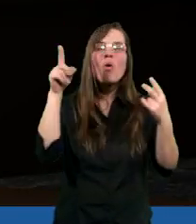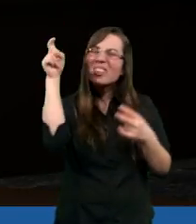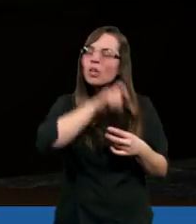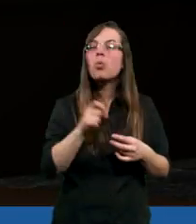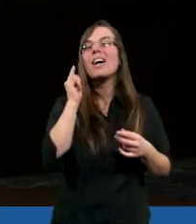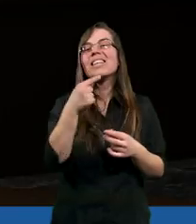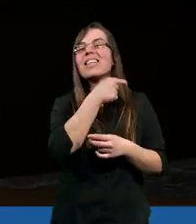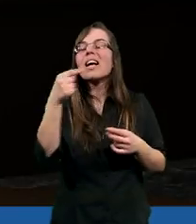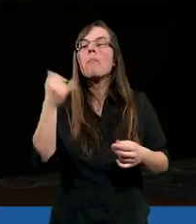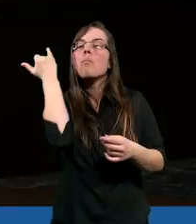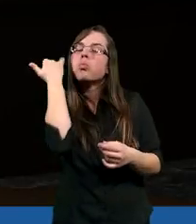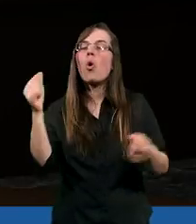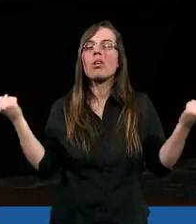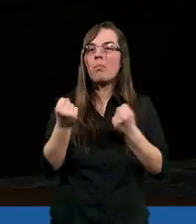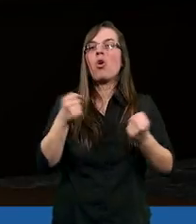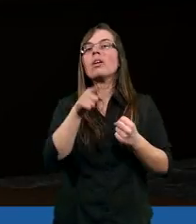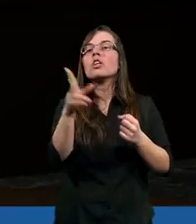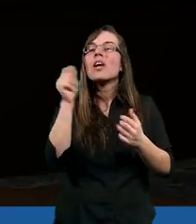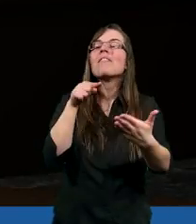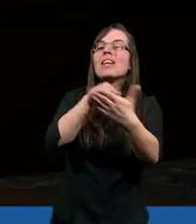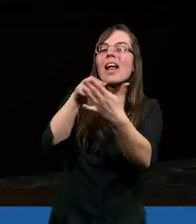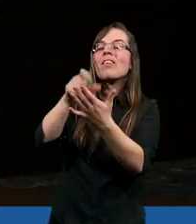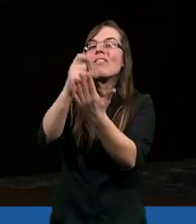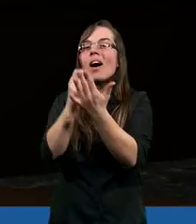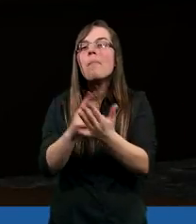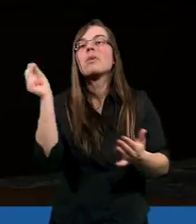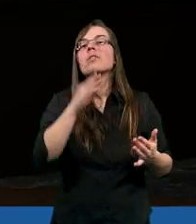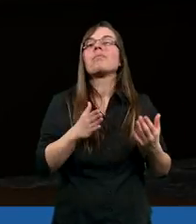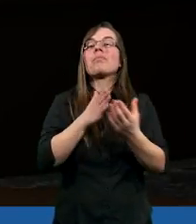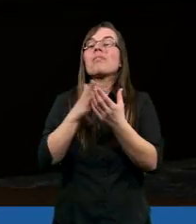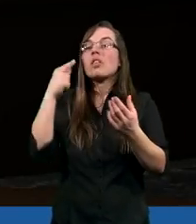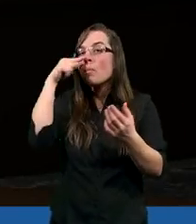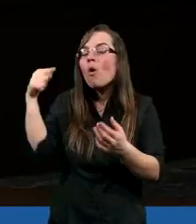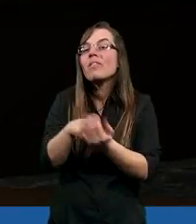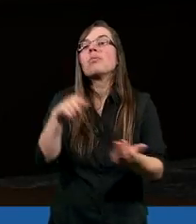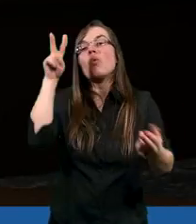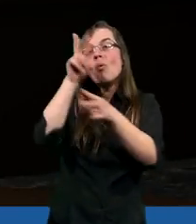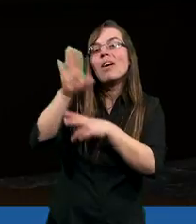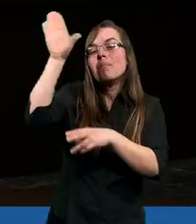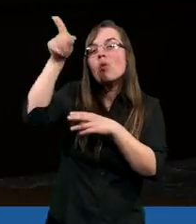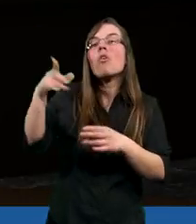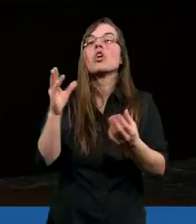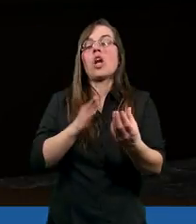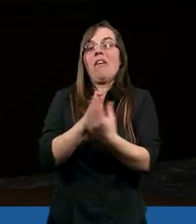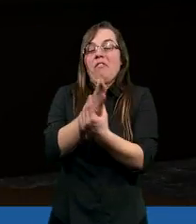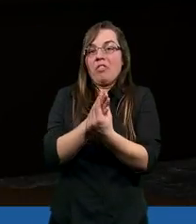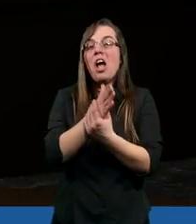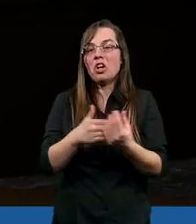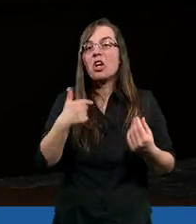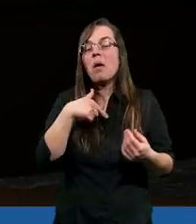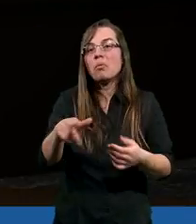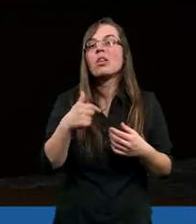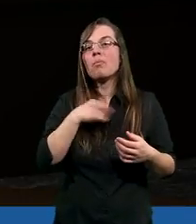nawet te fragmenty Słowa Bożego, które wskazują, że wierzmy, już prosząc, że to otrzymamy, w moim